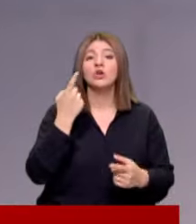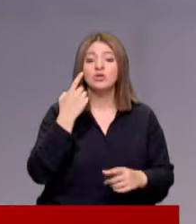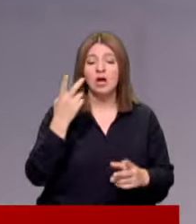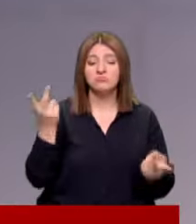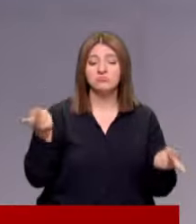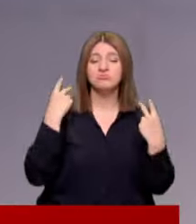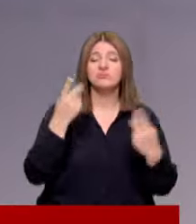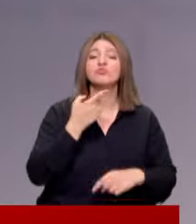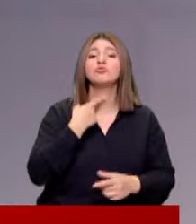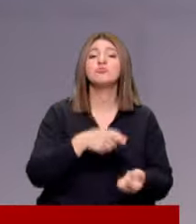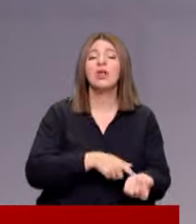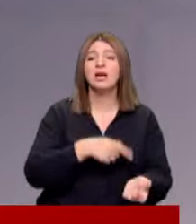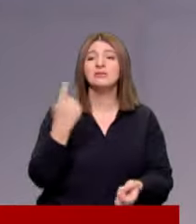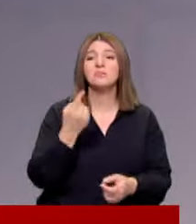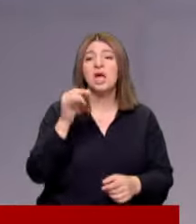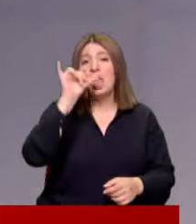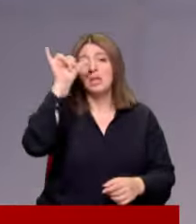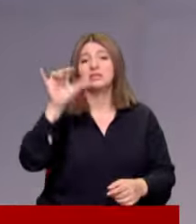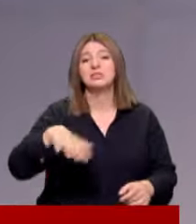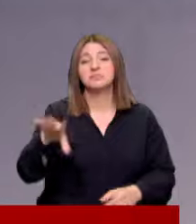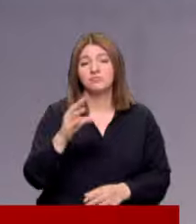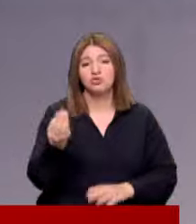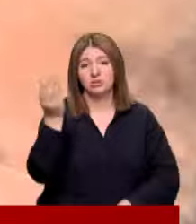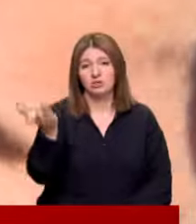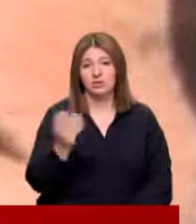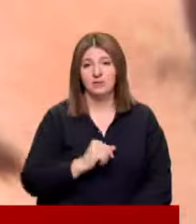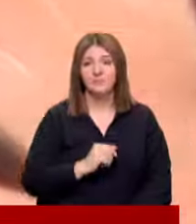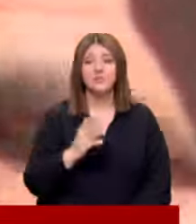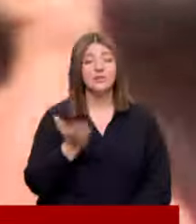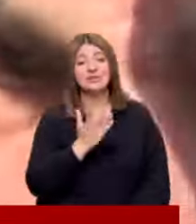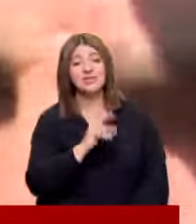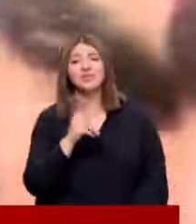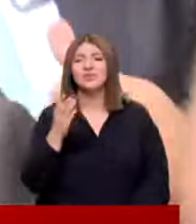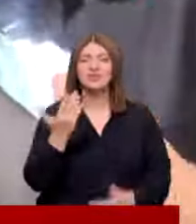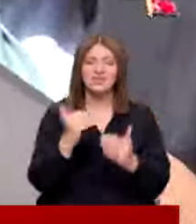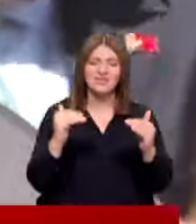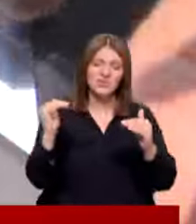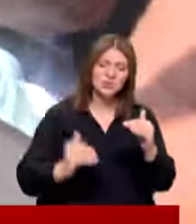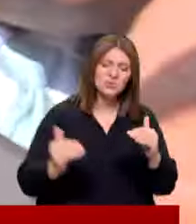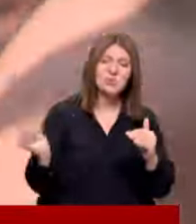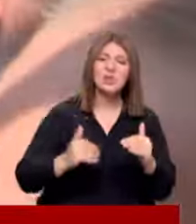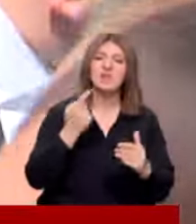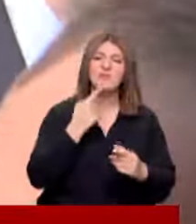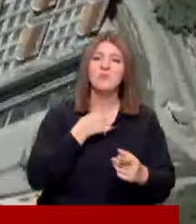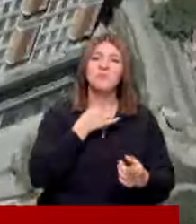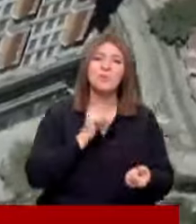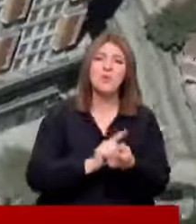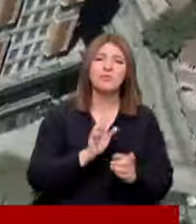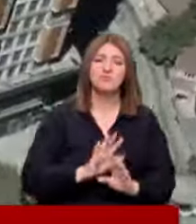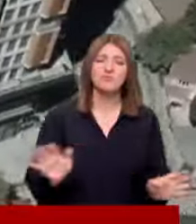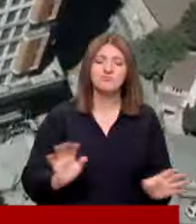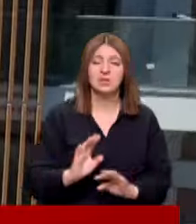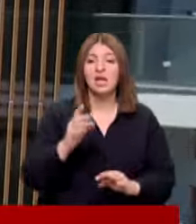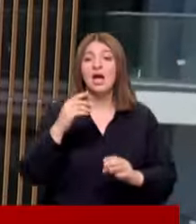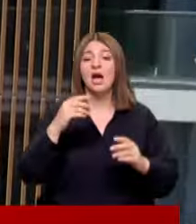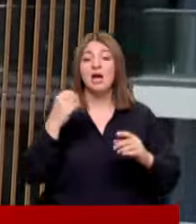müptelası bir elitizm çıktı Çok seviyesi düşük laflar bunlar muhatap almıyorum Ekrem